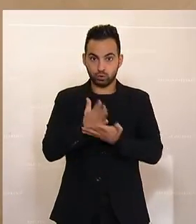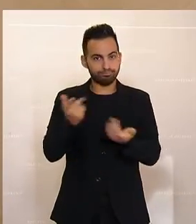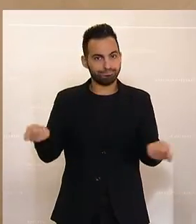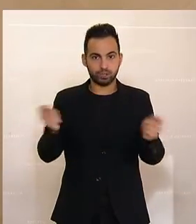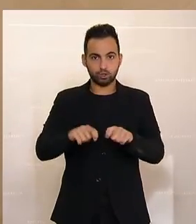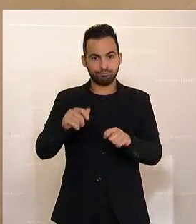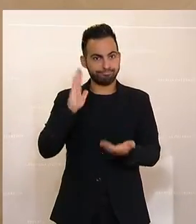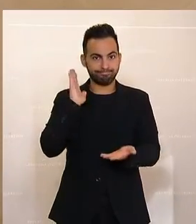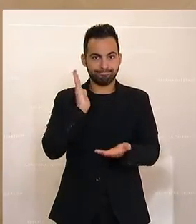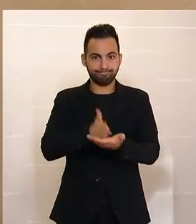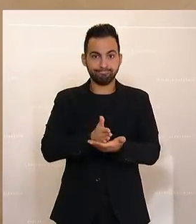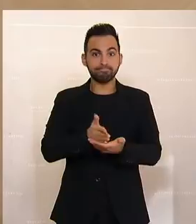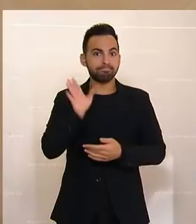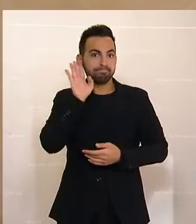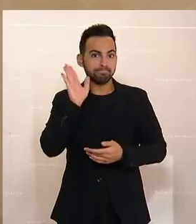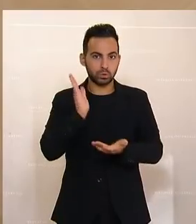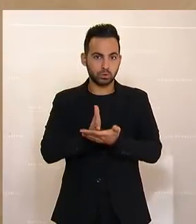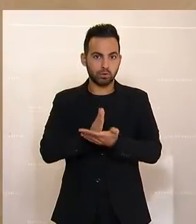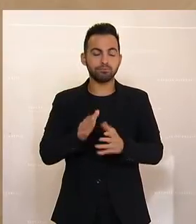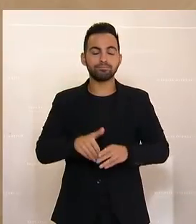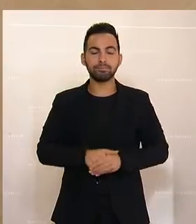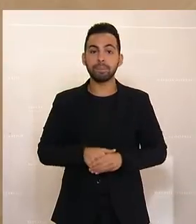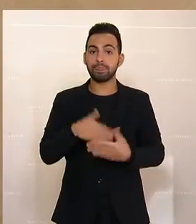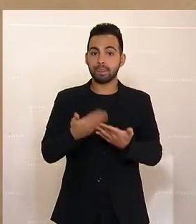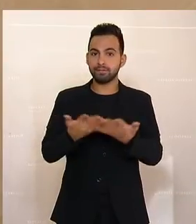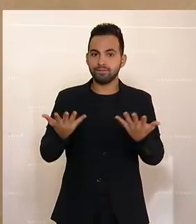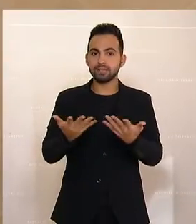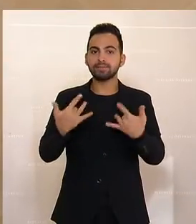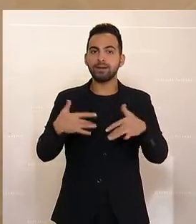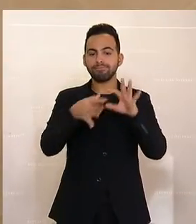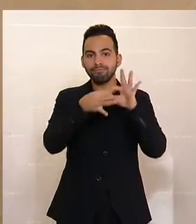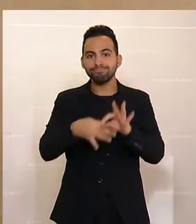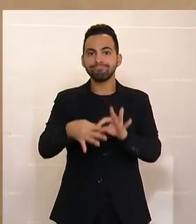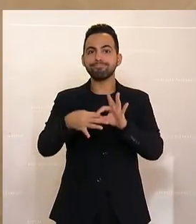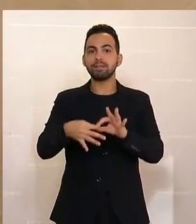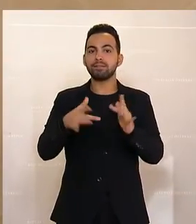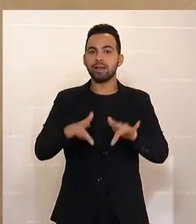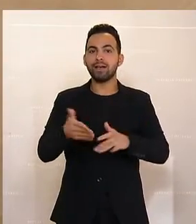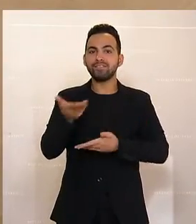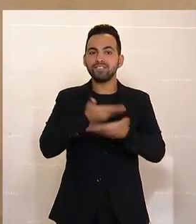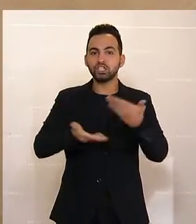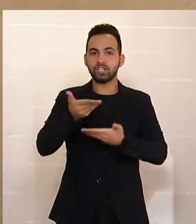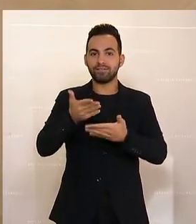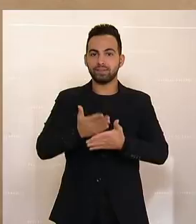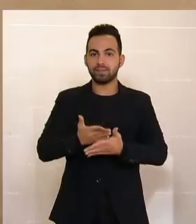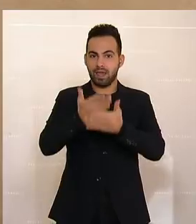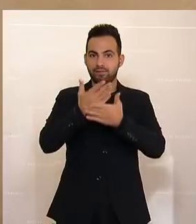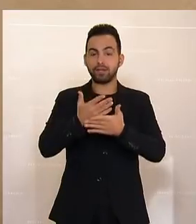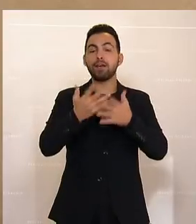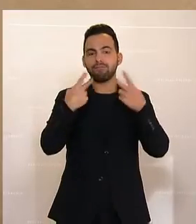beschlossen, wie zu vernehmen war. Und daher geht es um eine Fortsetzung der bewährten Wirtschaftshilfen, die wir